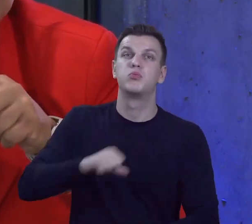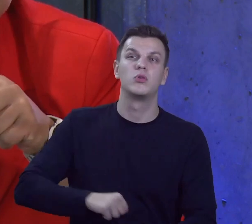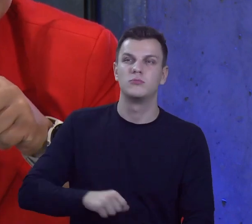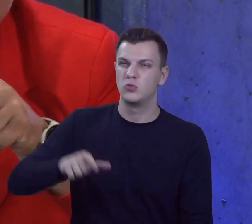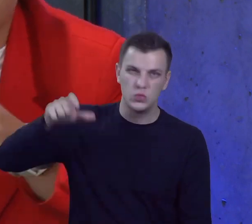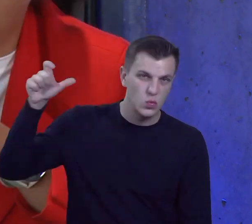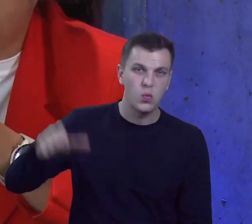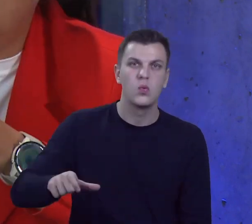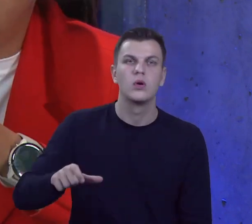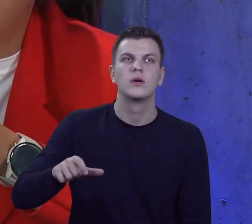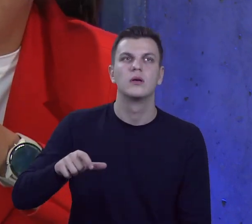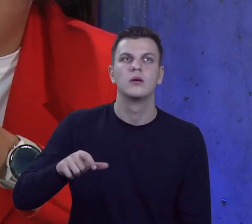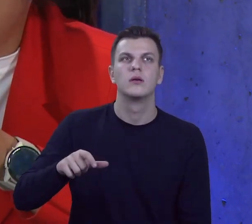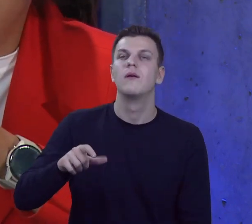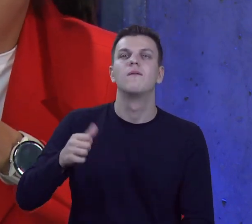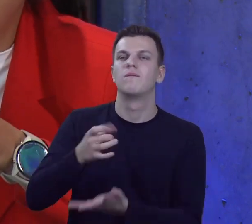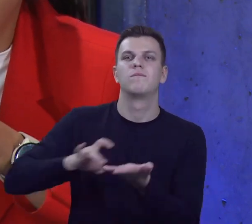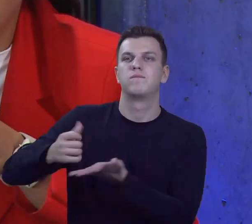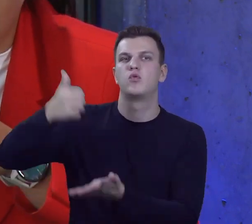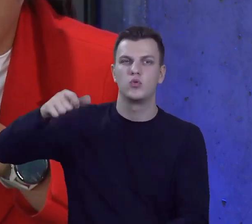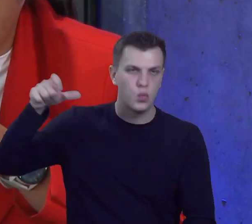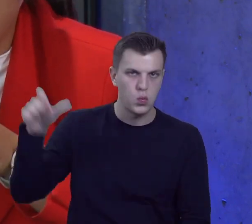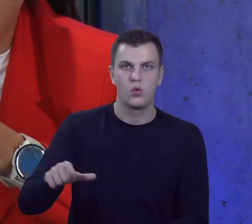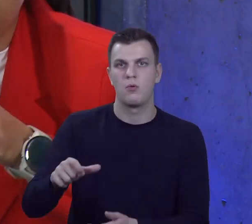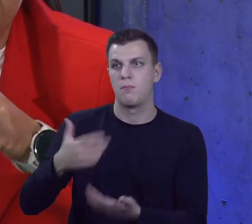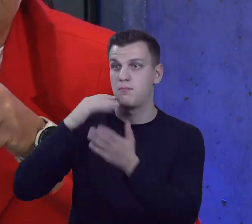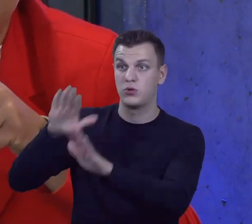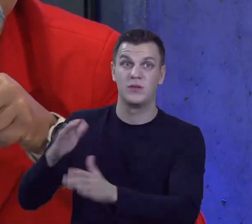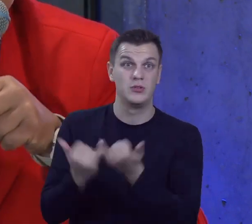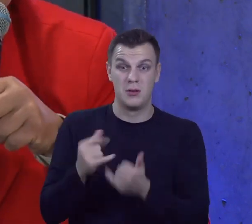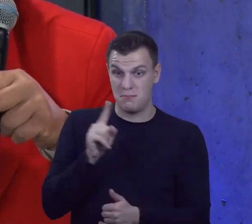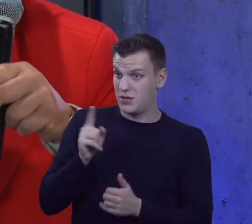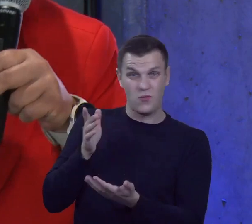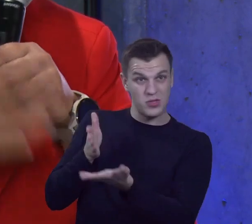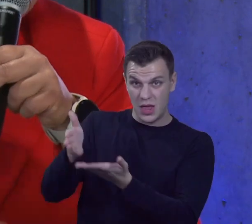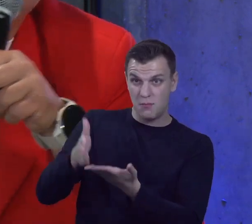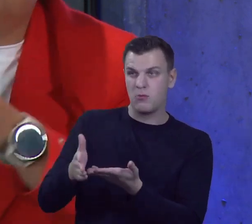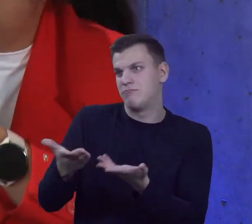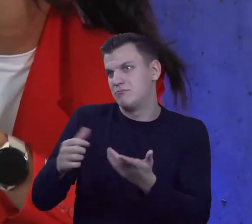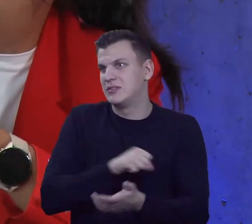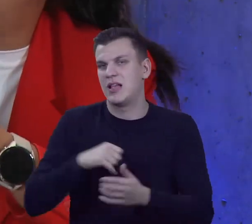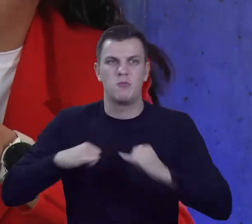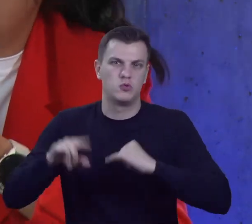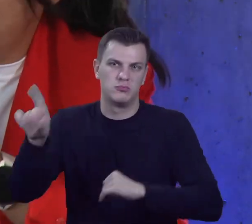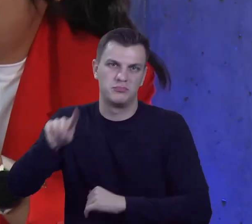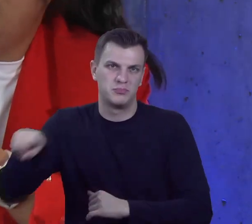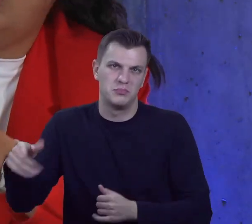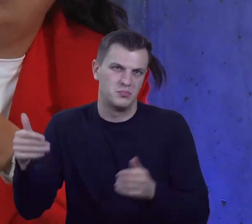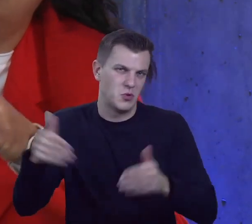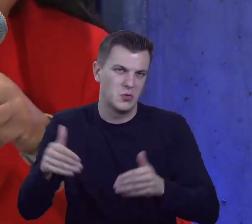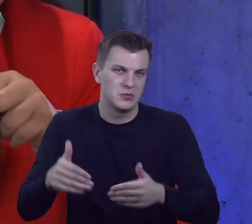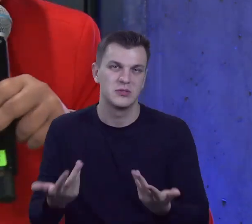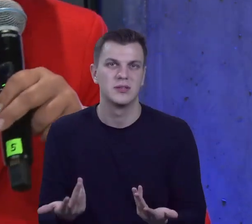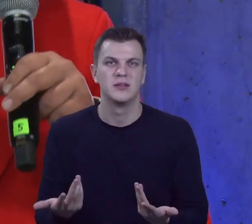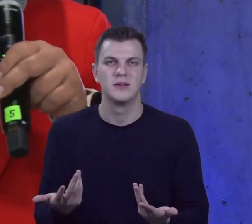Parabanku, przepraszam, wójtowi. Tak? I gdyby nie pomoc Państwa, to tak naprawdę samorządu by nie było. Ten los podzieliły